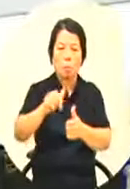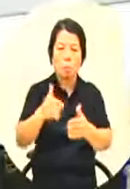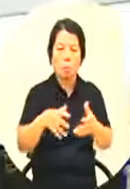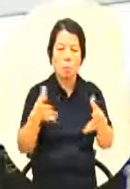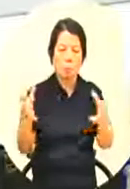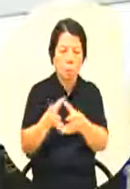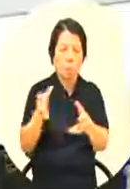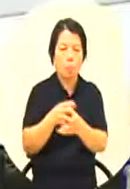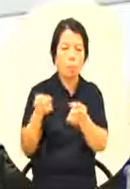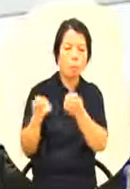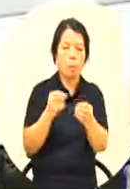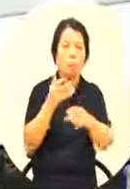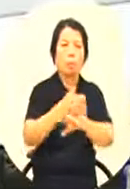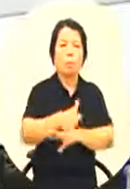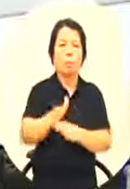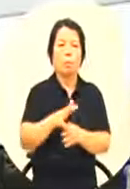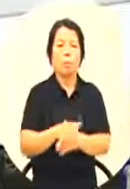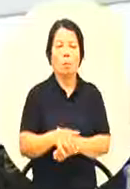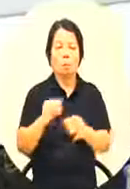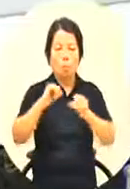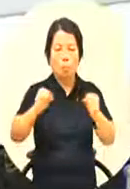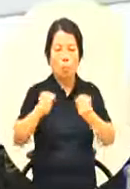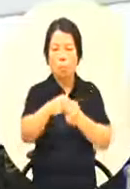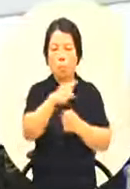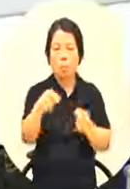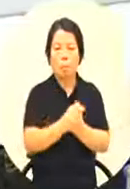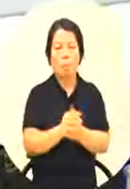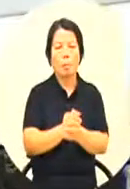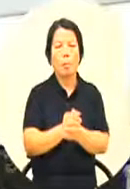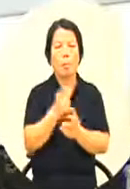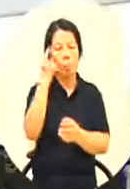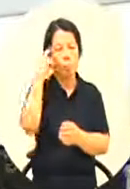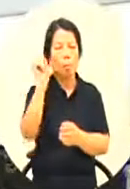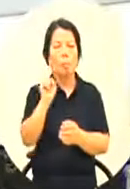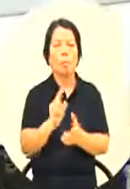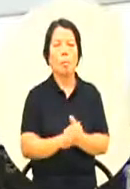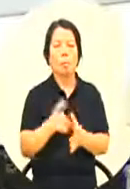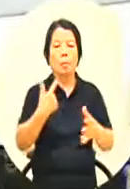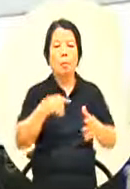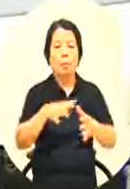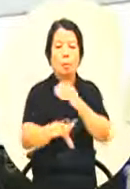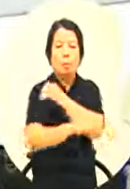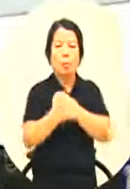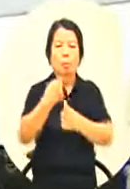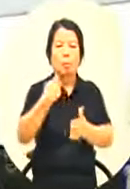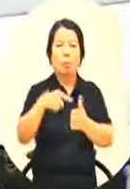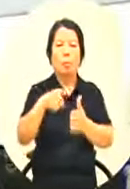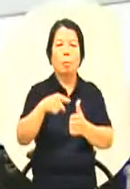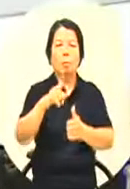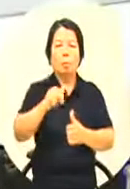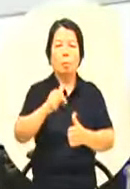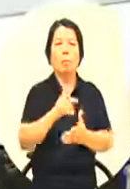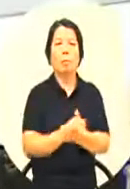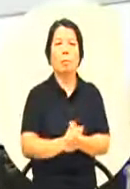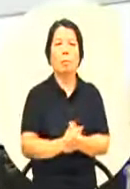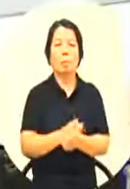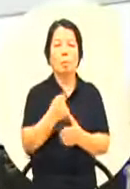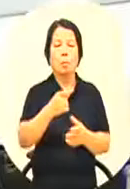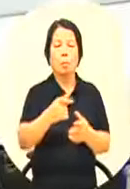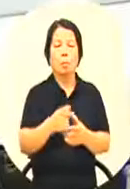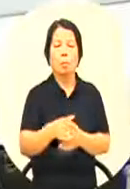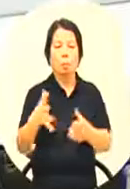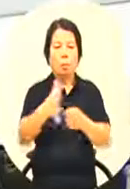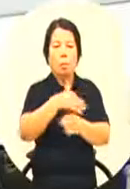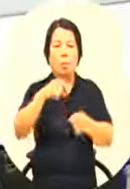侧面着这样了解他们的心声这些基层的教练呢曾经是全国